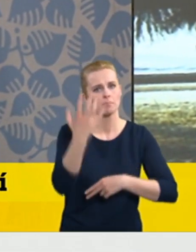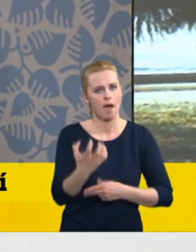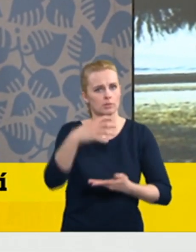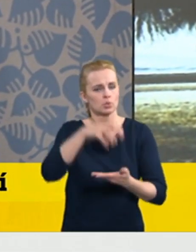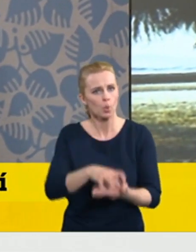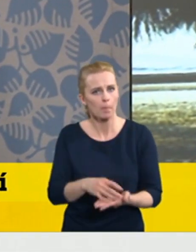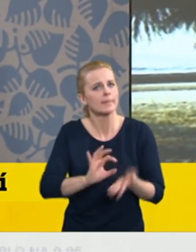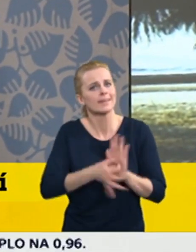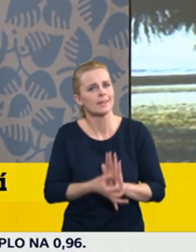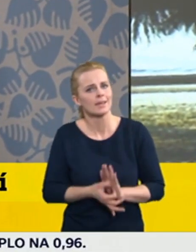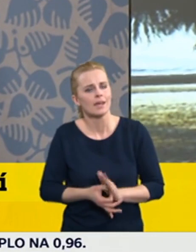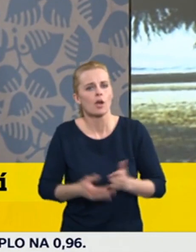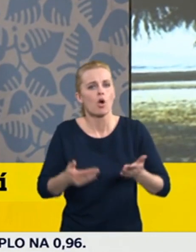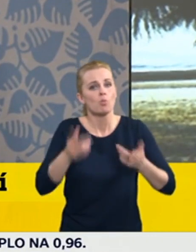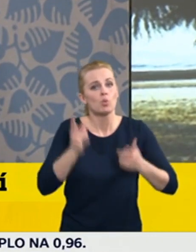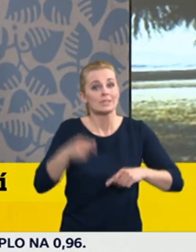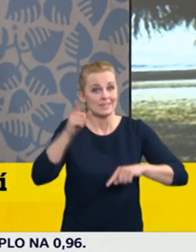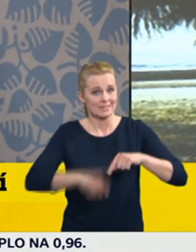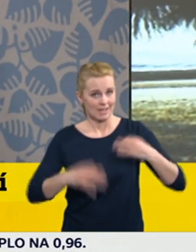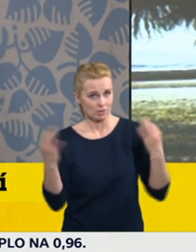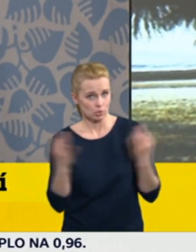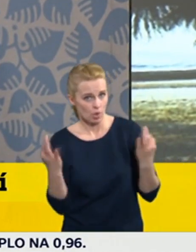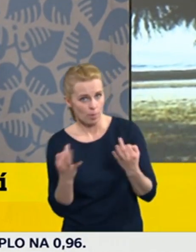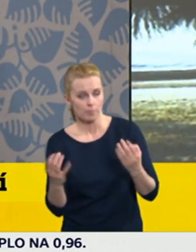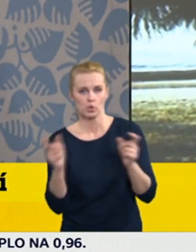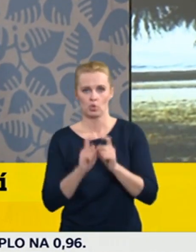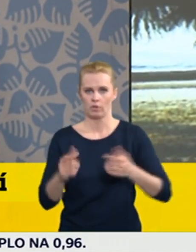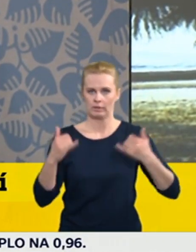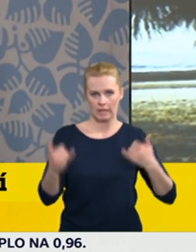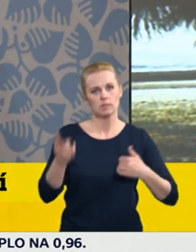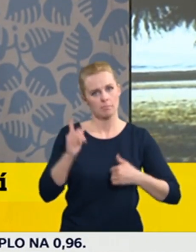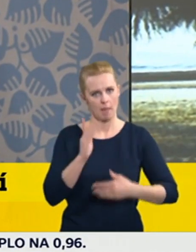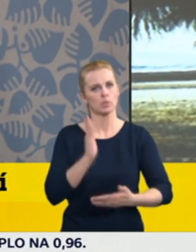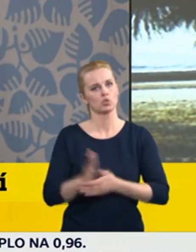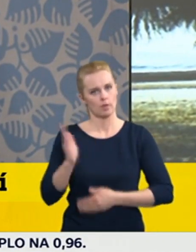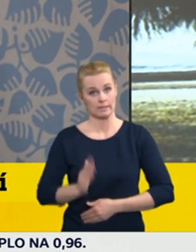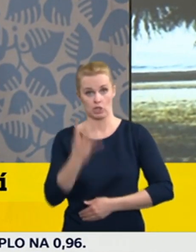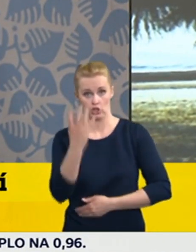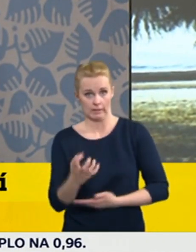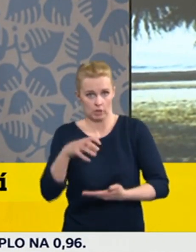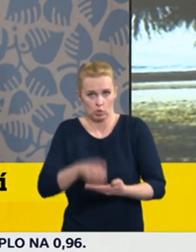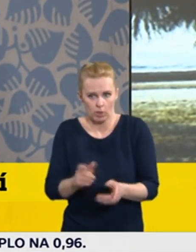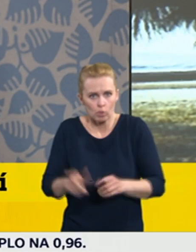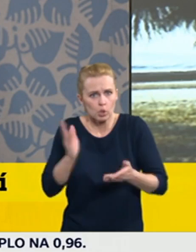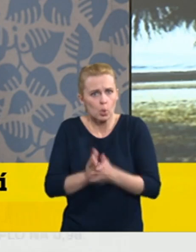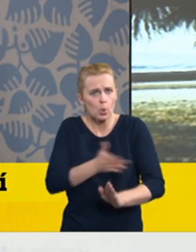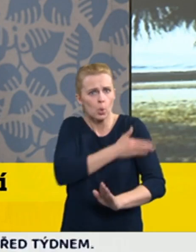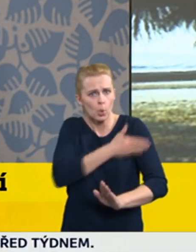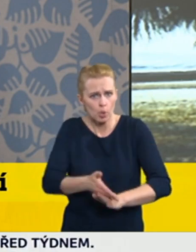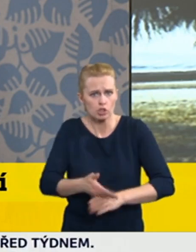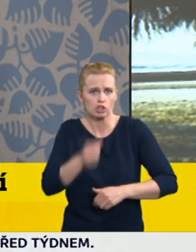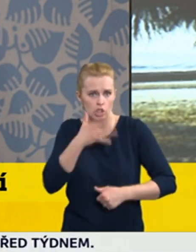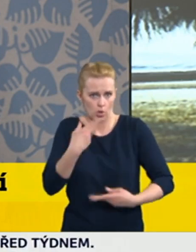bude potřeba, aby se stalo pro to, abychom mohli přejít na čtvrtý stupeň, ve kterém vlastně teďka počtově jsme, ale